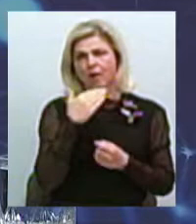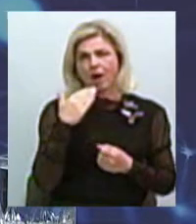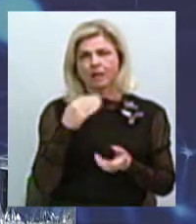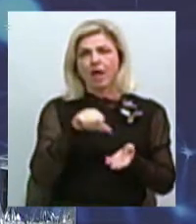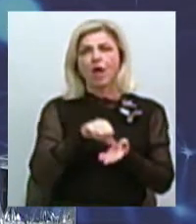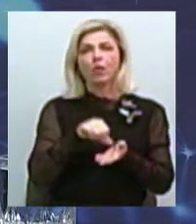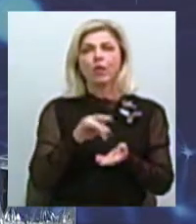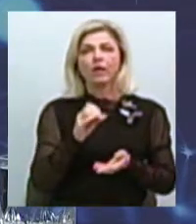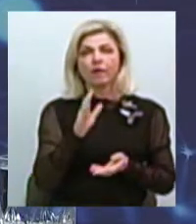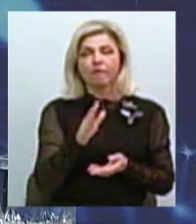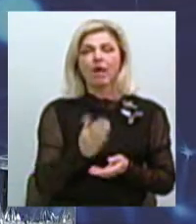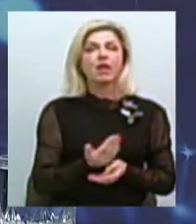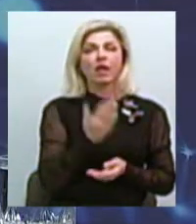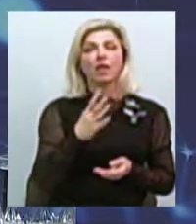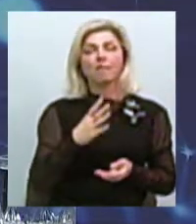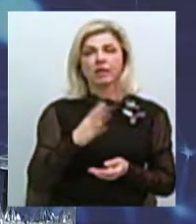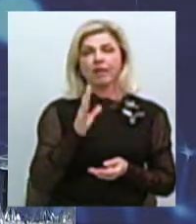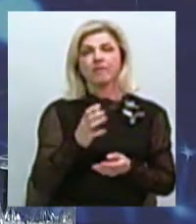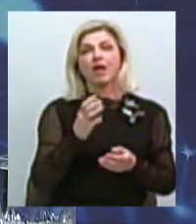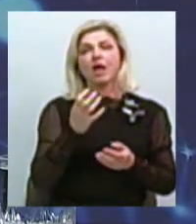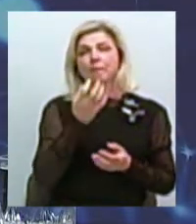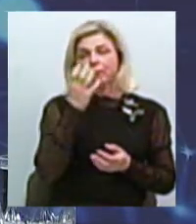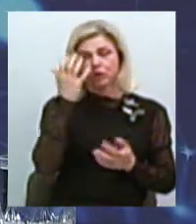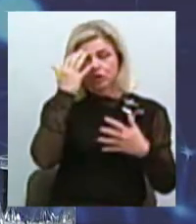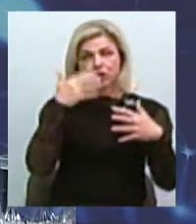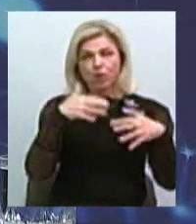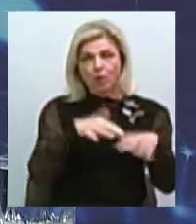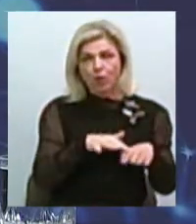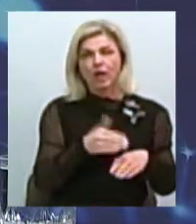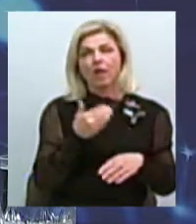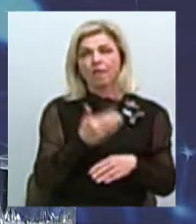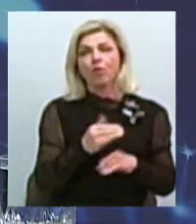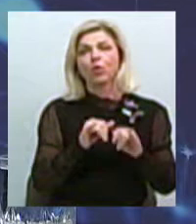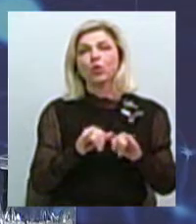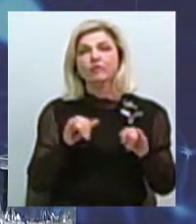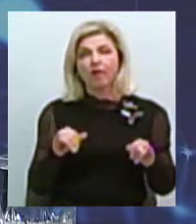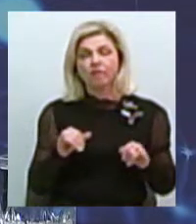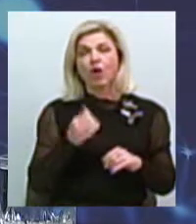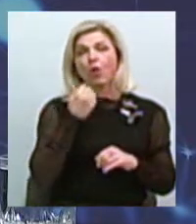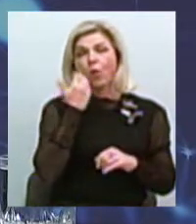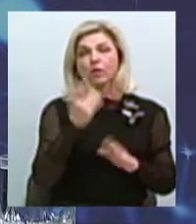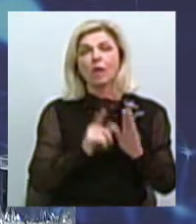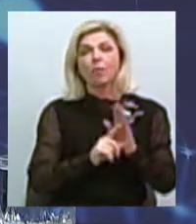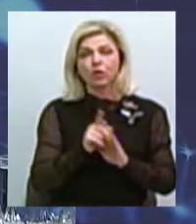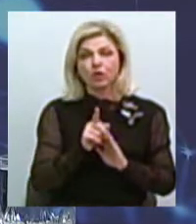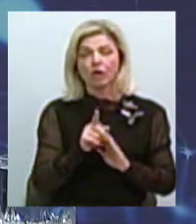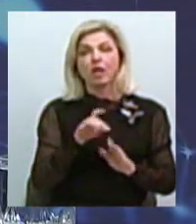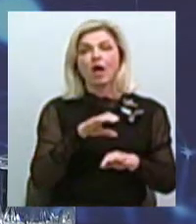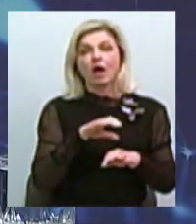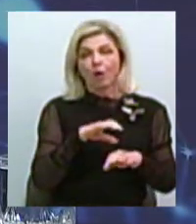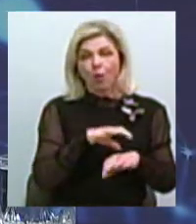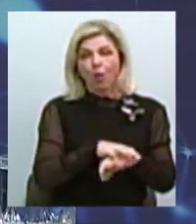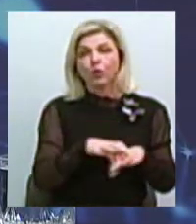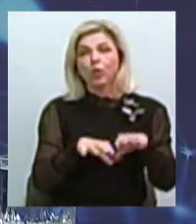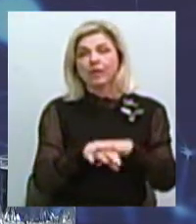які були у Північному, при Чорноморі, його розвивали. Тому, коли почалася колонізація, вони це